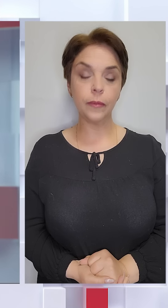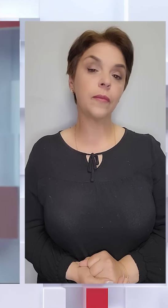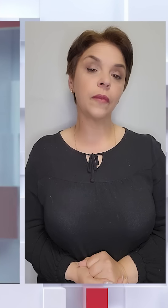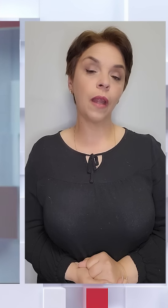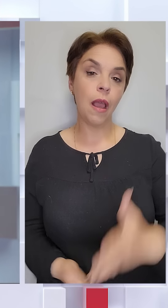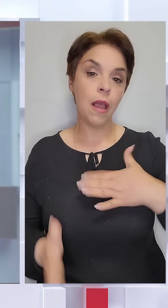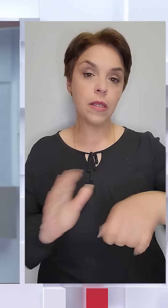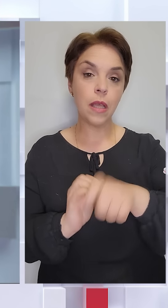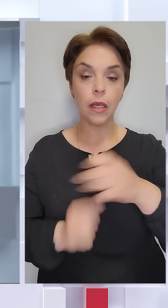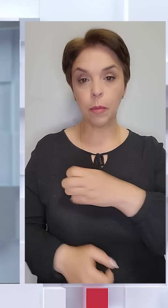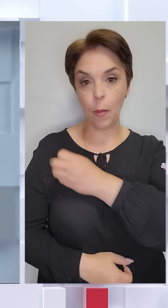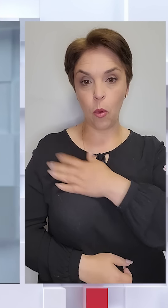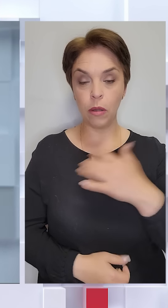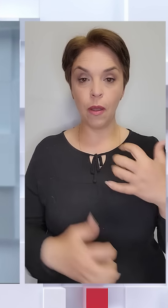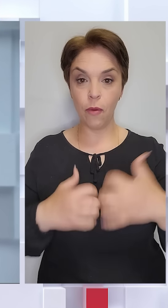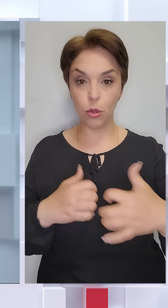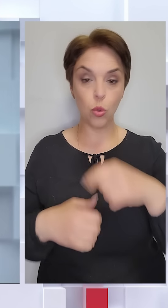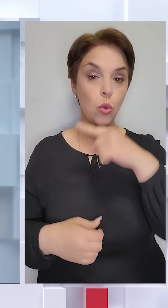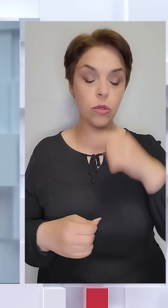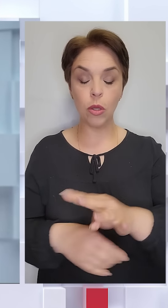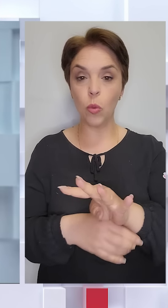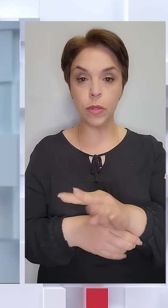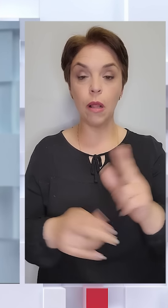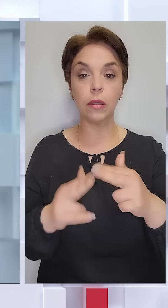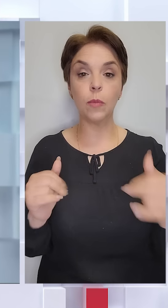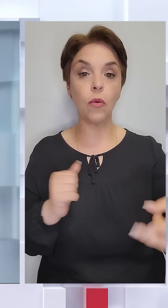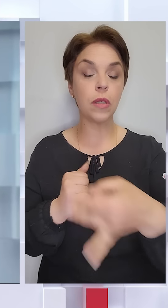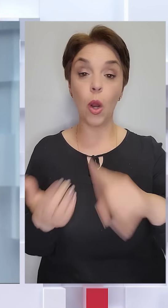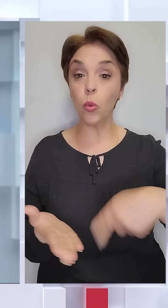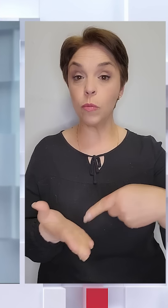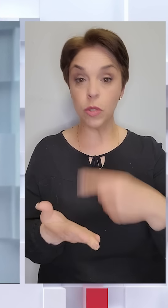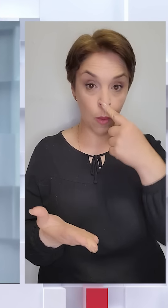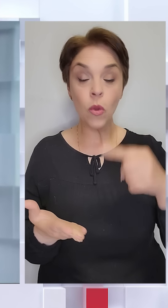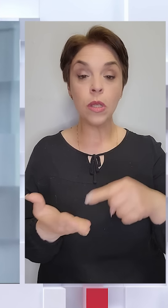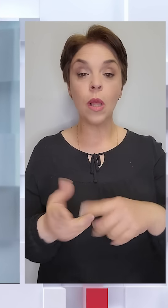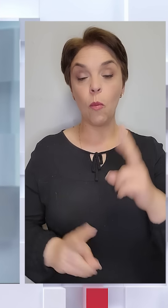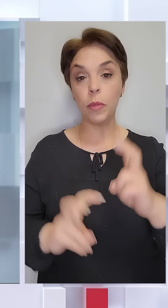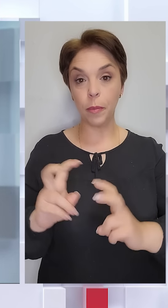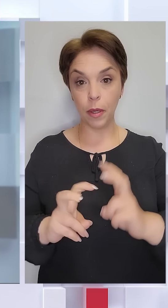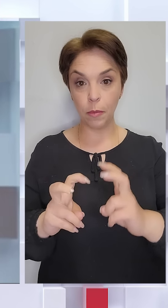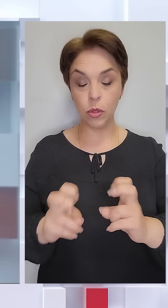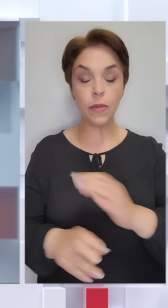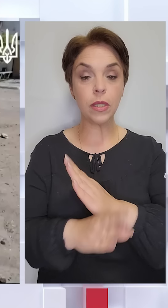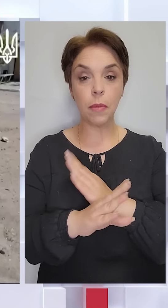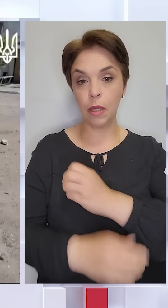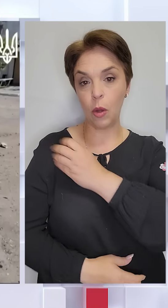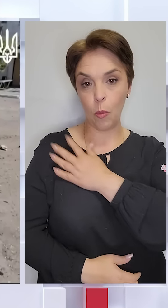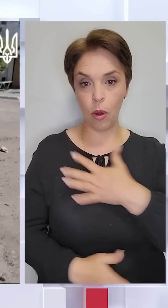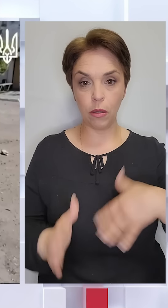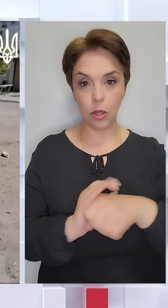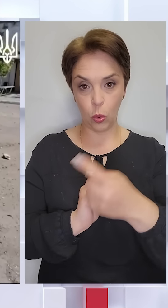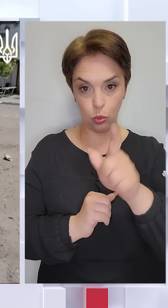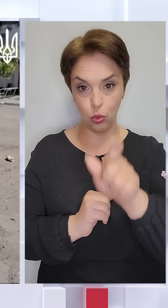Загиблий і поранений у Херсоні. Росіяни обстріляли Дніпровський район міста. Поцілили по підприємству. Від смертельних поранень загинув